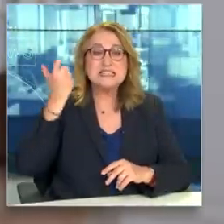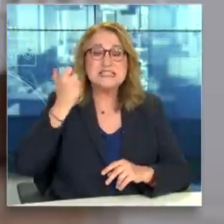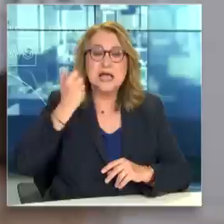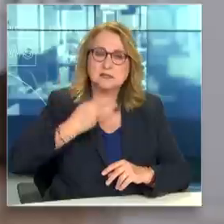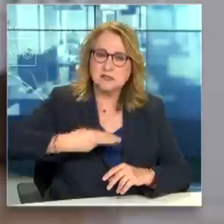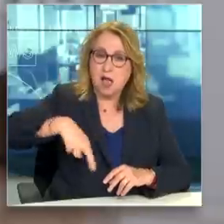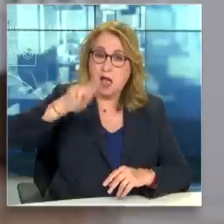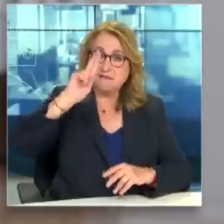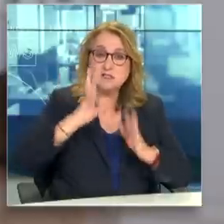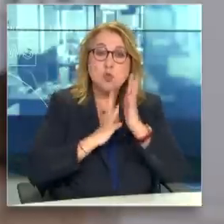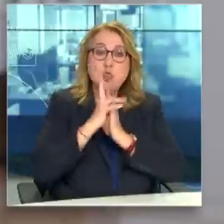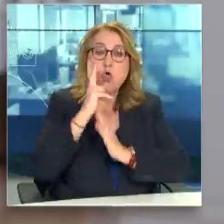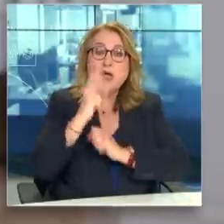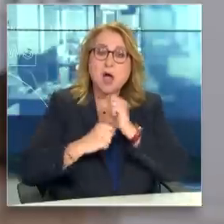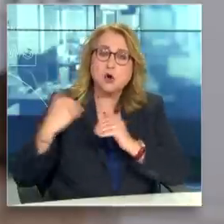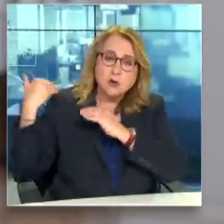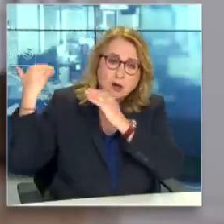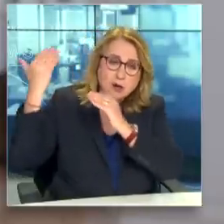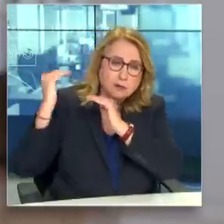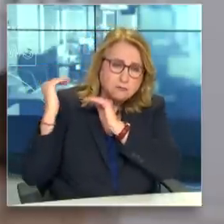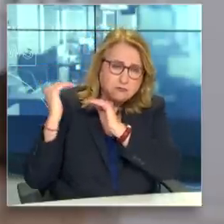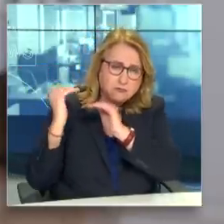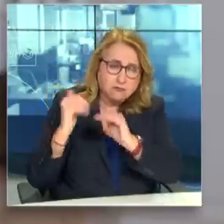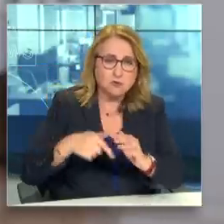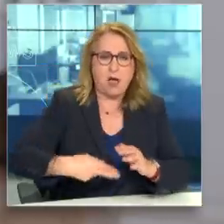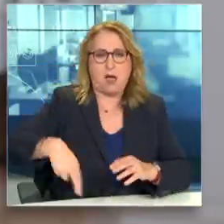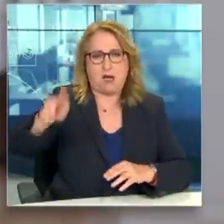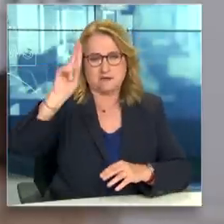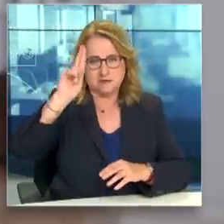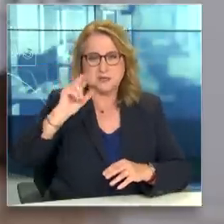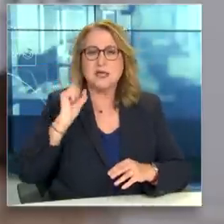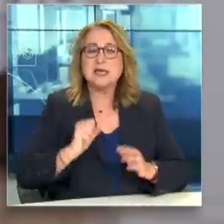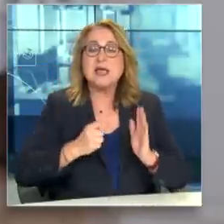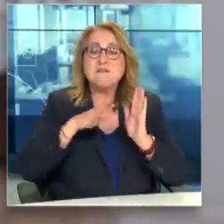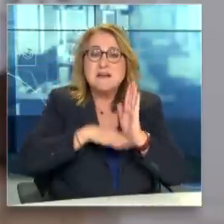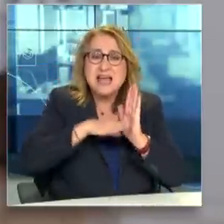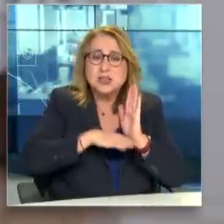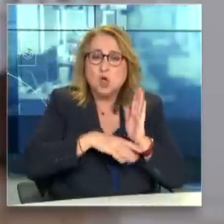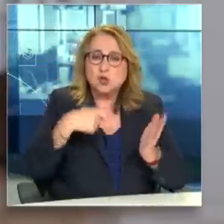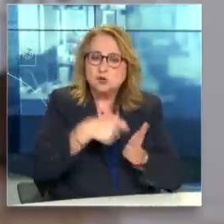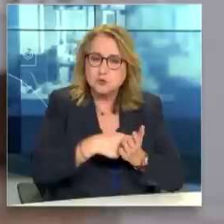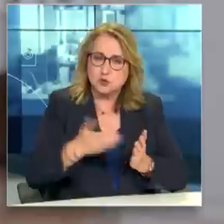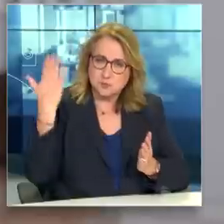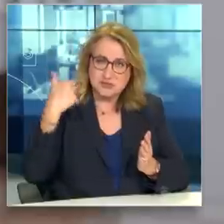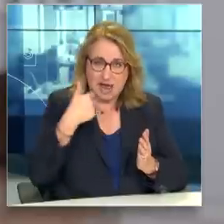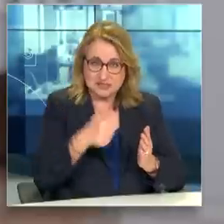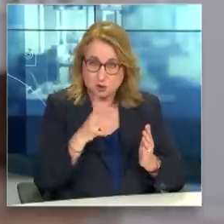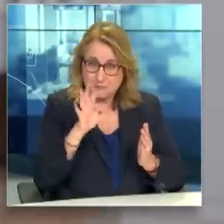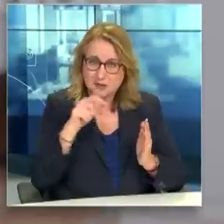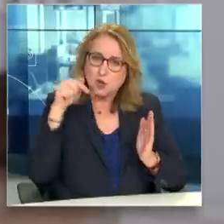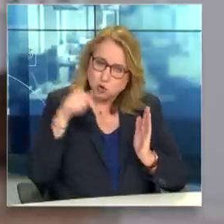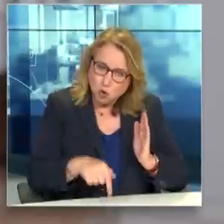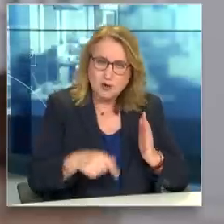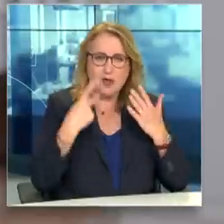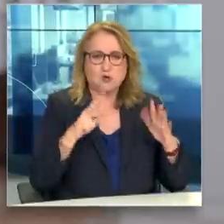ανεβάζοντας το βασικό μισθό από τα 650 στα 780 ευρώ. Στο ίδιο η άστημα δημιουργήθηκαν